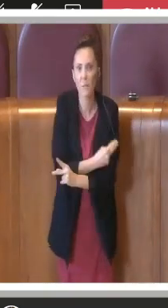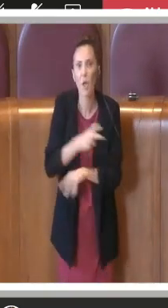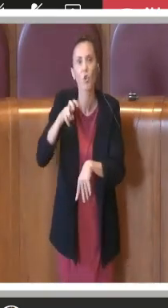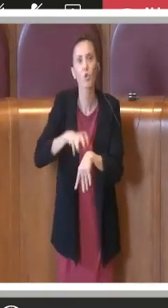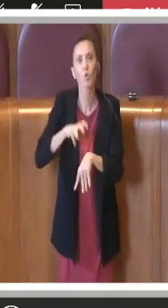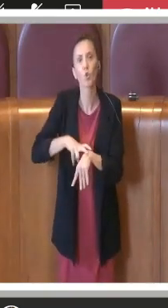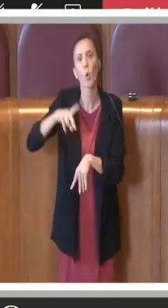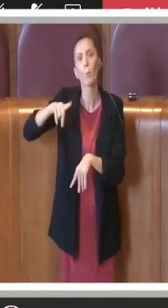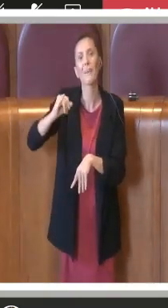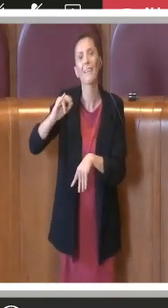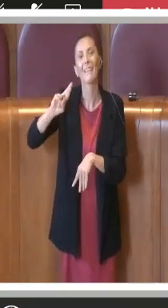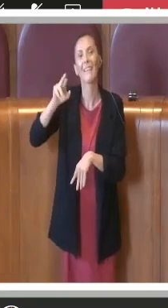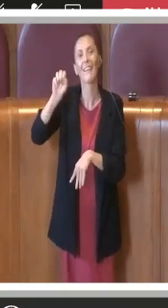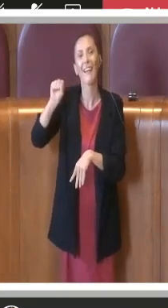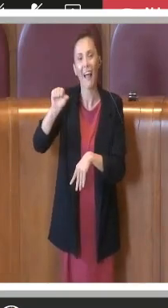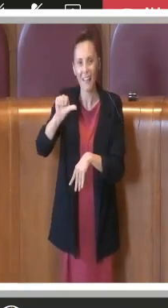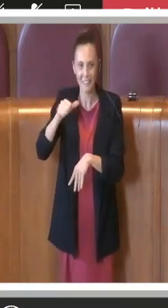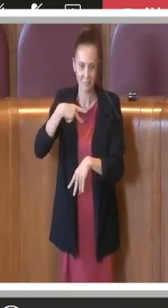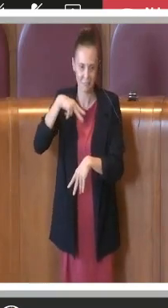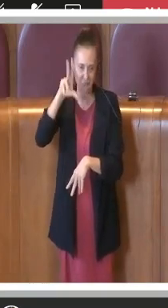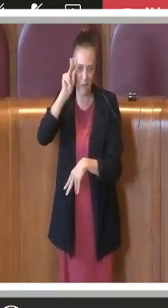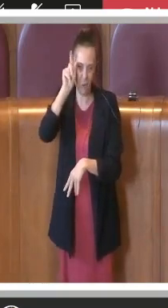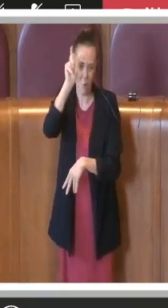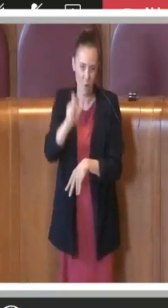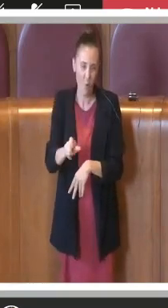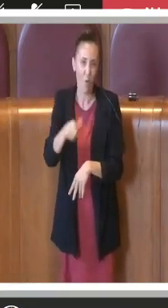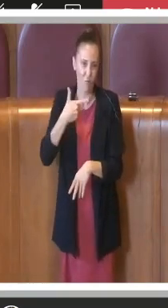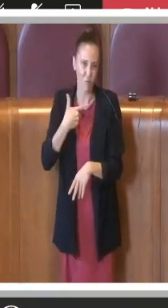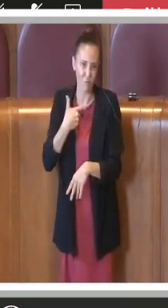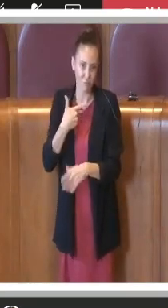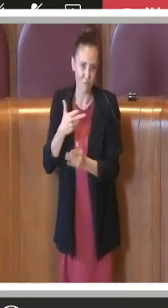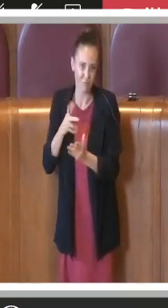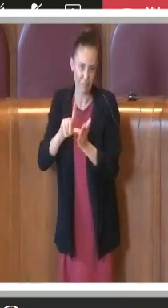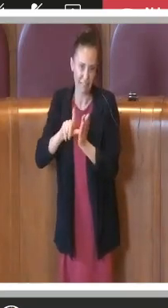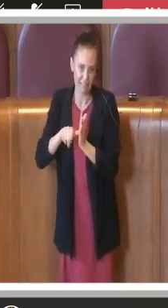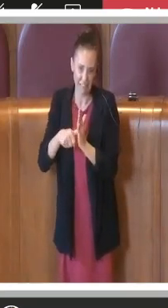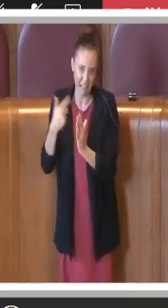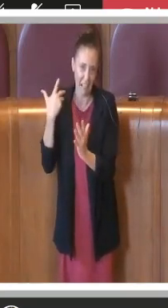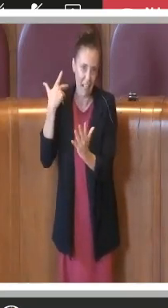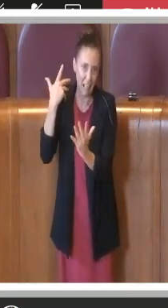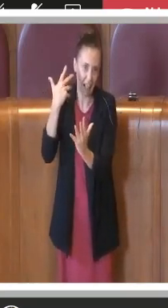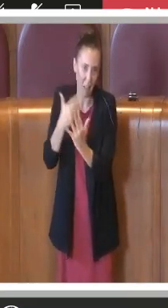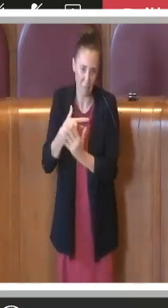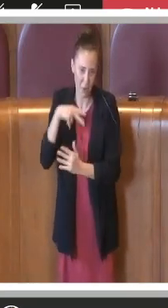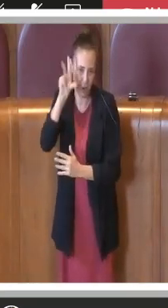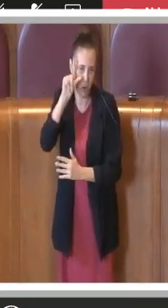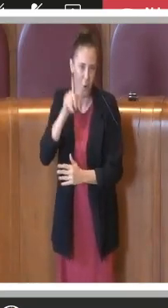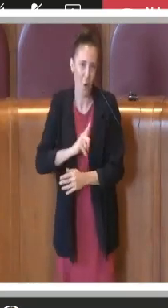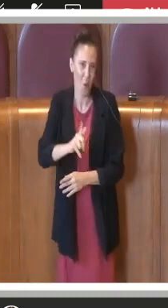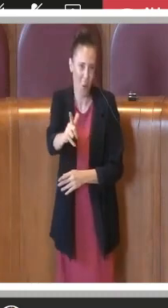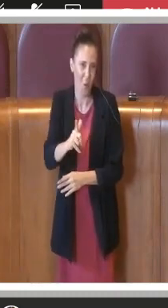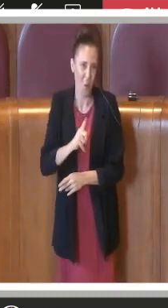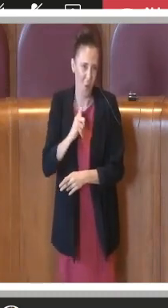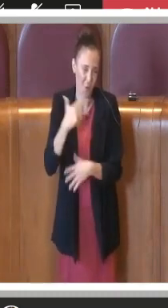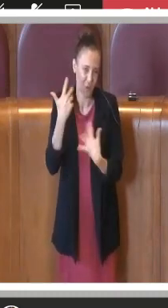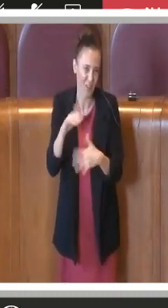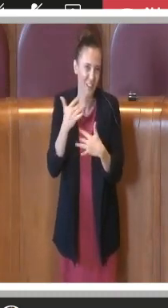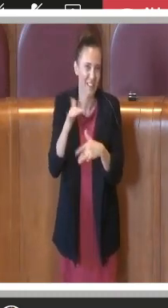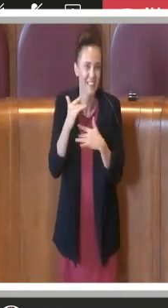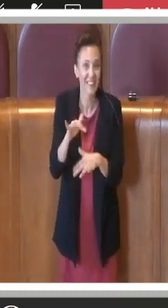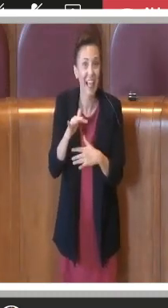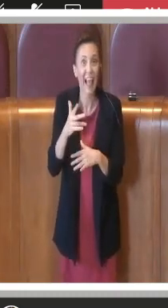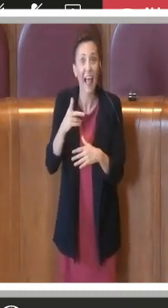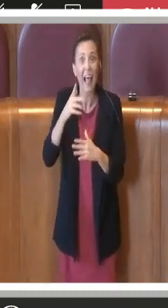che saluto, ci conosciamo da un po' di tempo e in effetti nella scheda legata